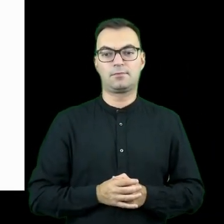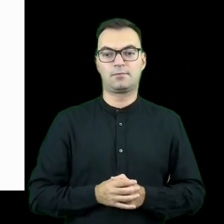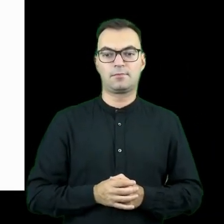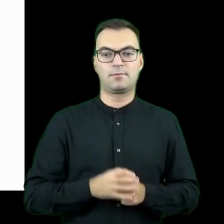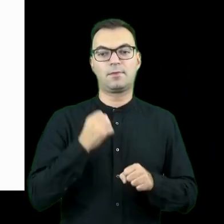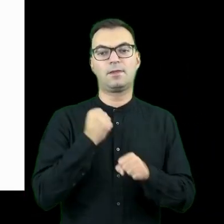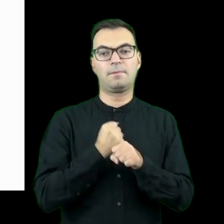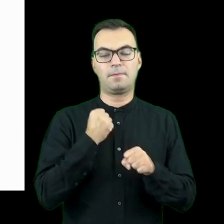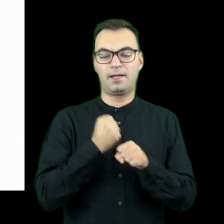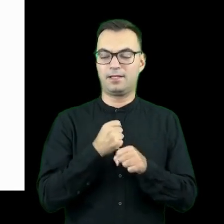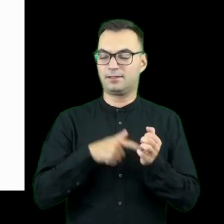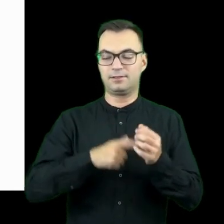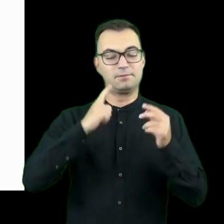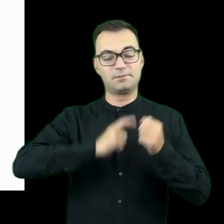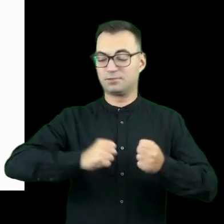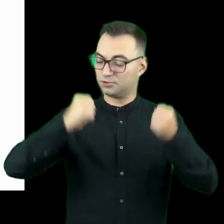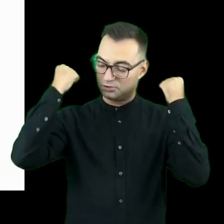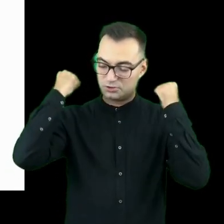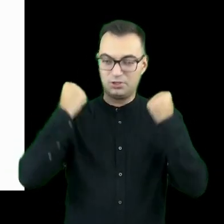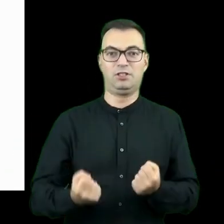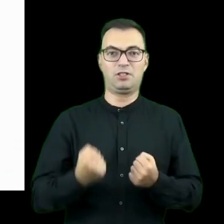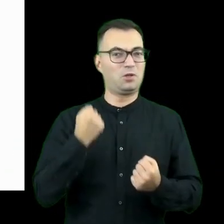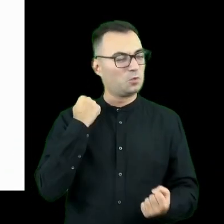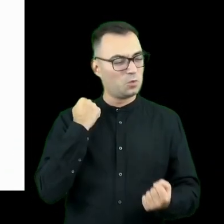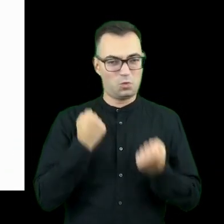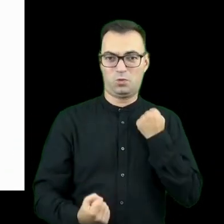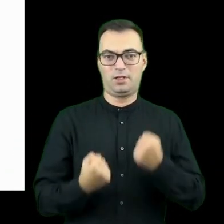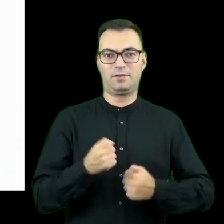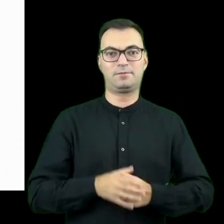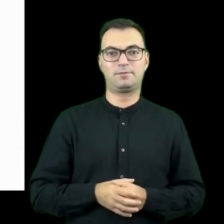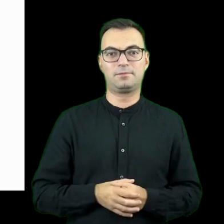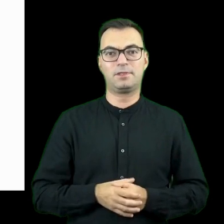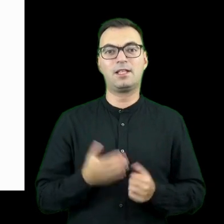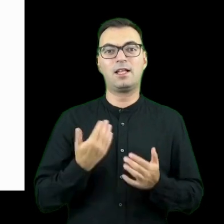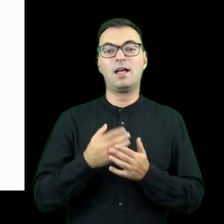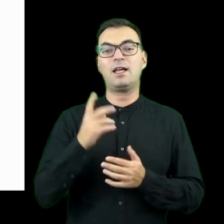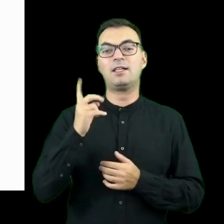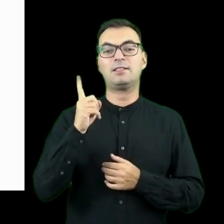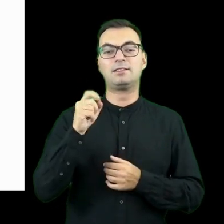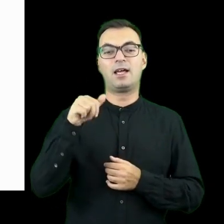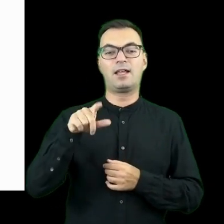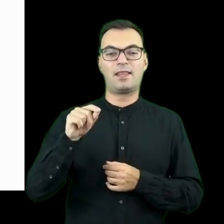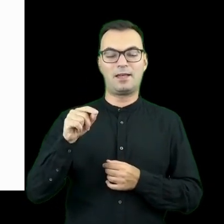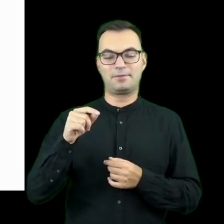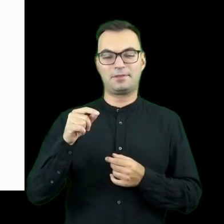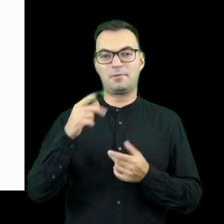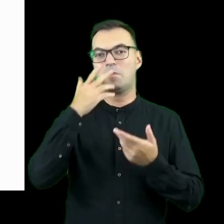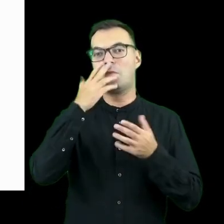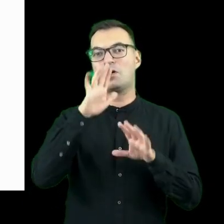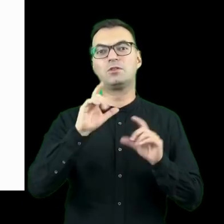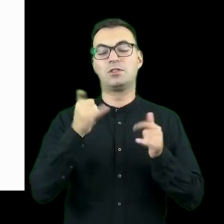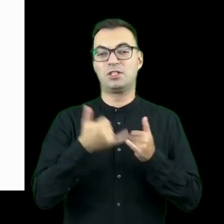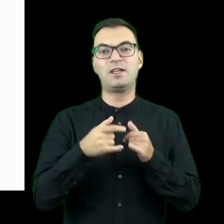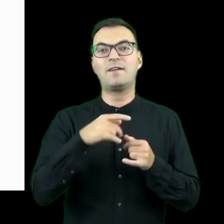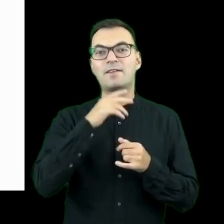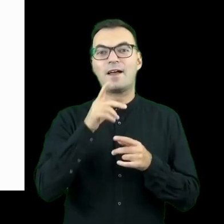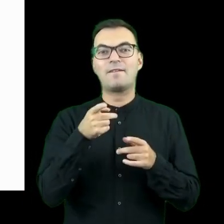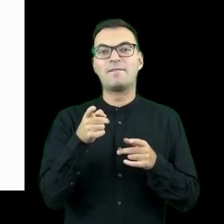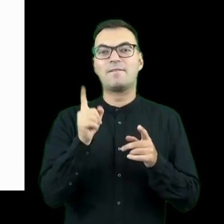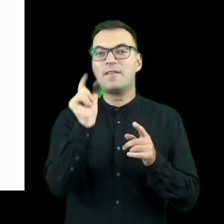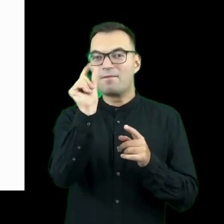niesamowicie trudna i ten model startupowy odkrył to, że jeżeli skupiamy się na bardzo drobnym wycinku